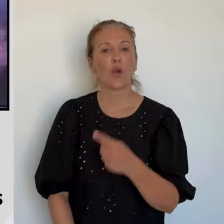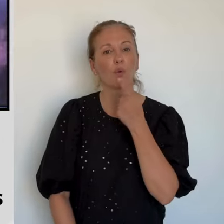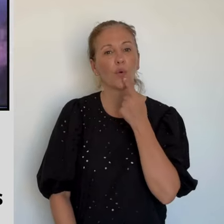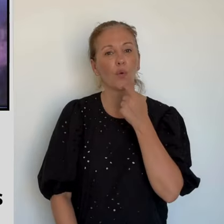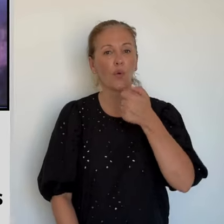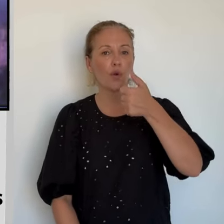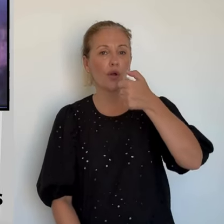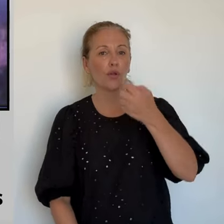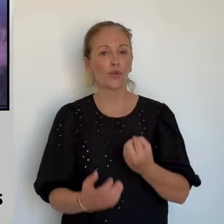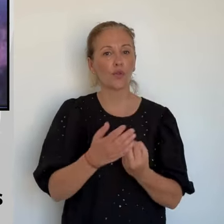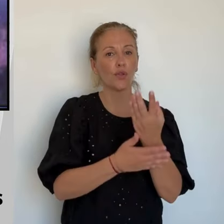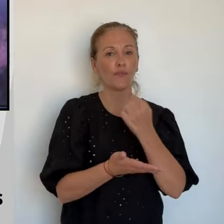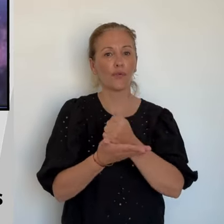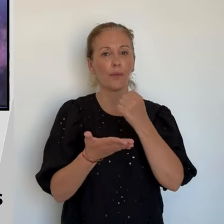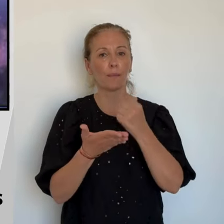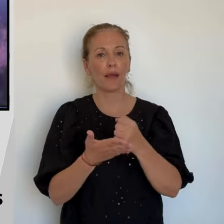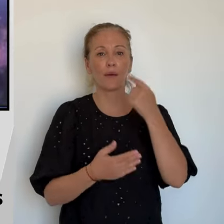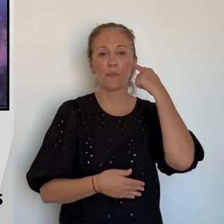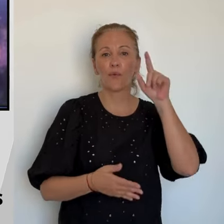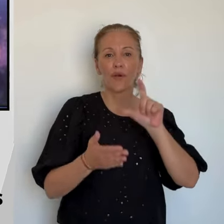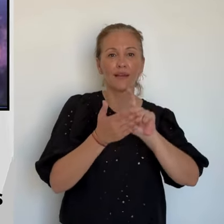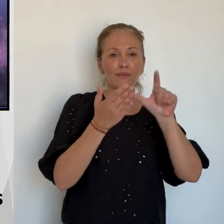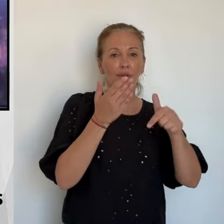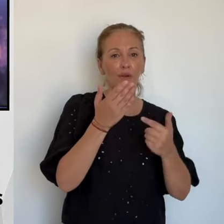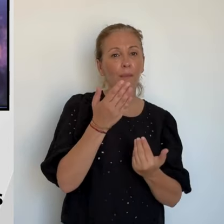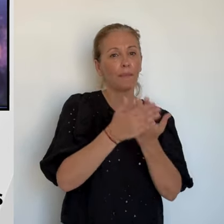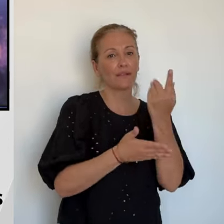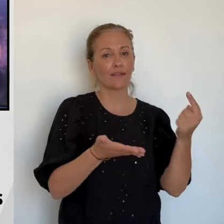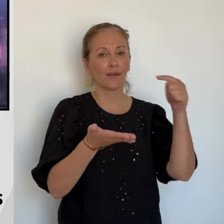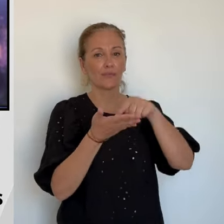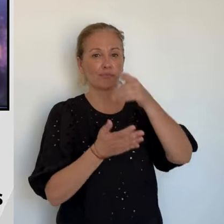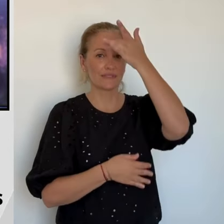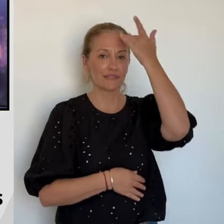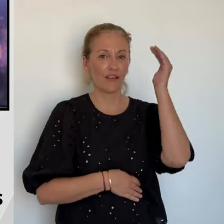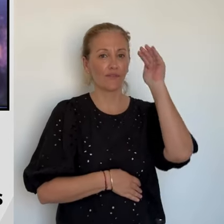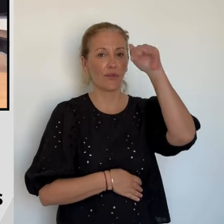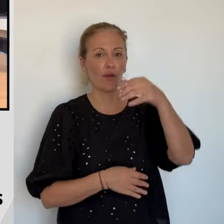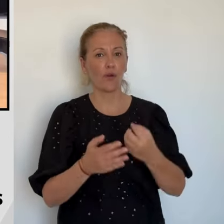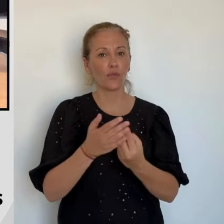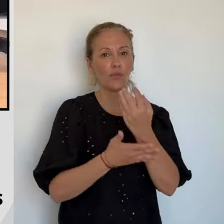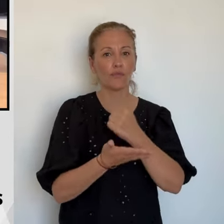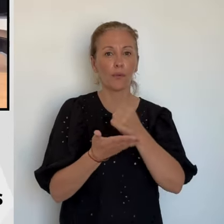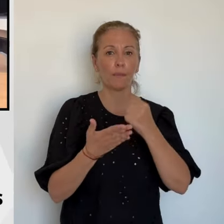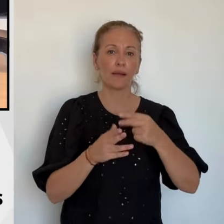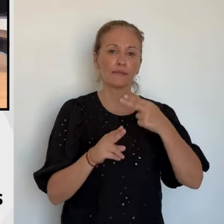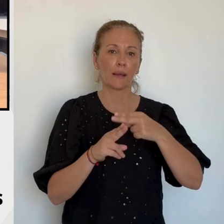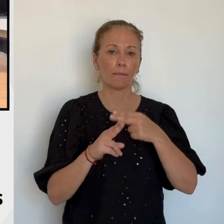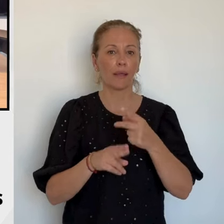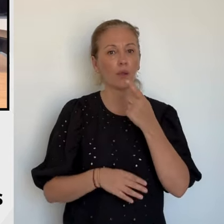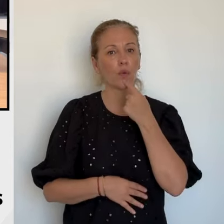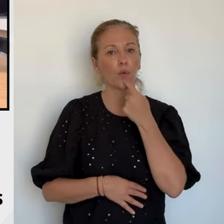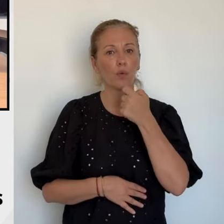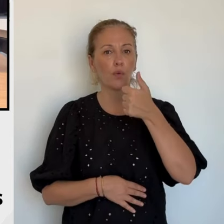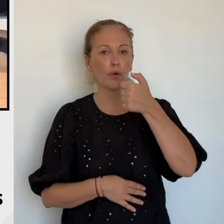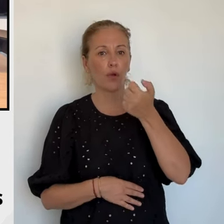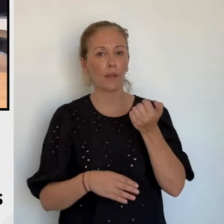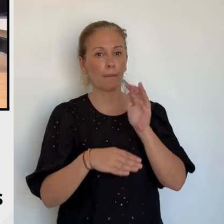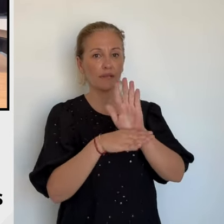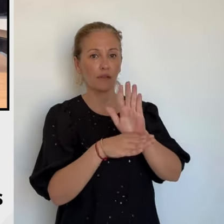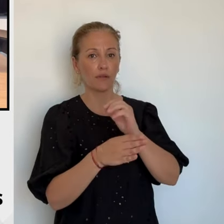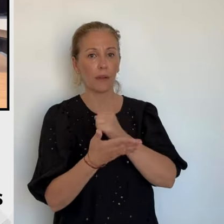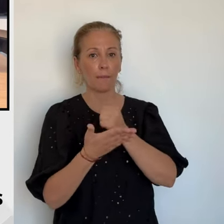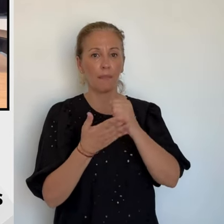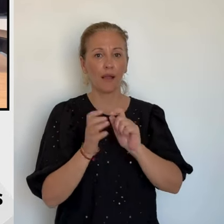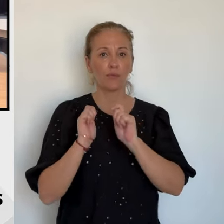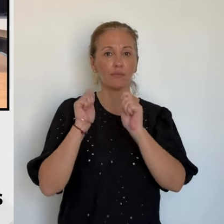Un nouveau label pour y voir un peu plus clair dans une offre de restauration très variée. Gousse-Sidigour, Siga est désormais attribué aux établissements